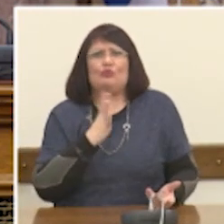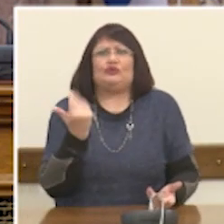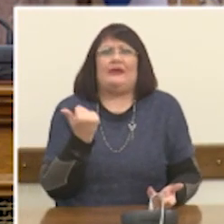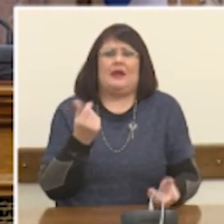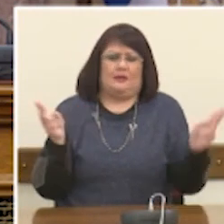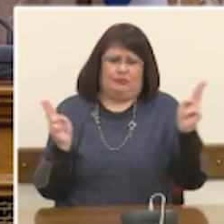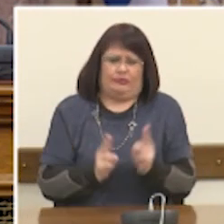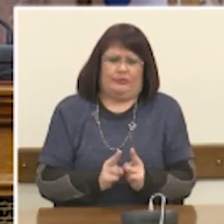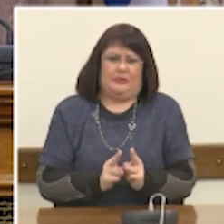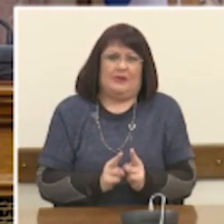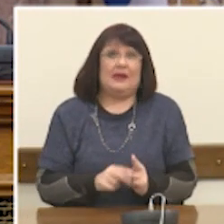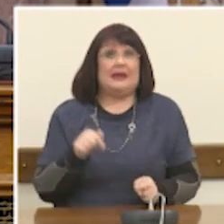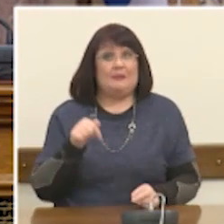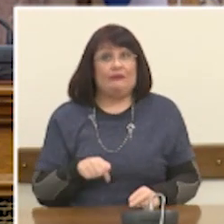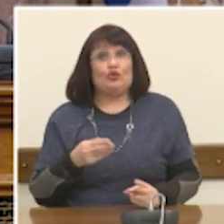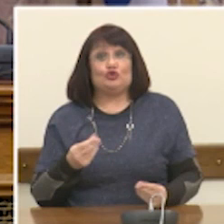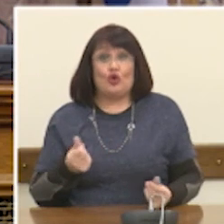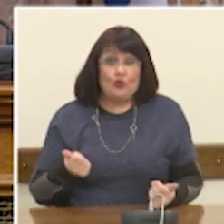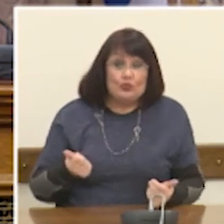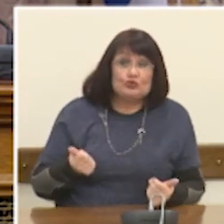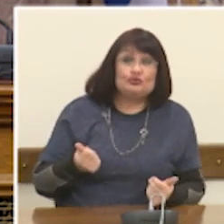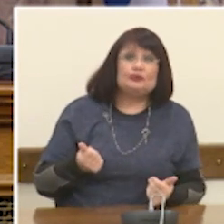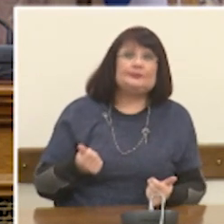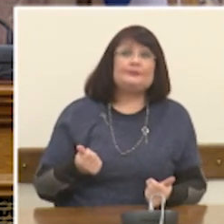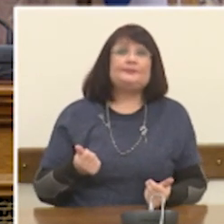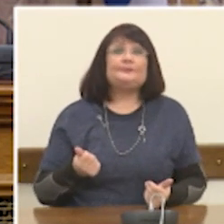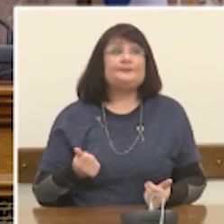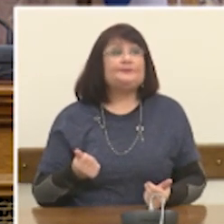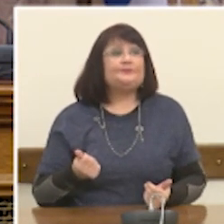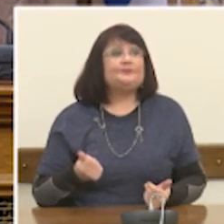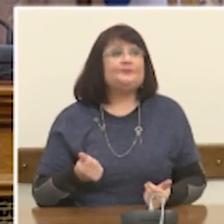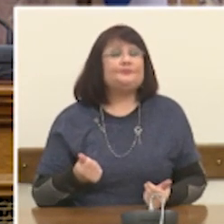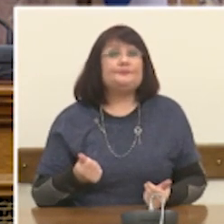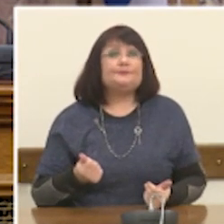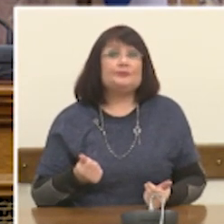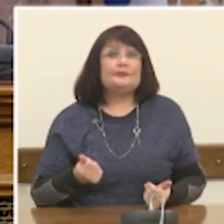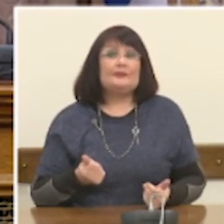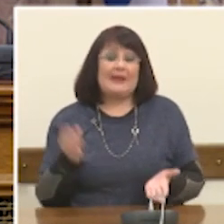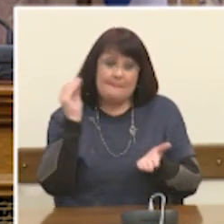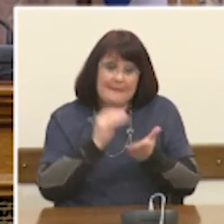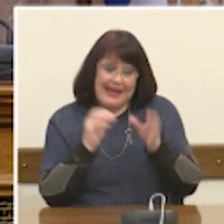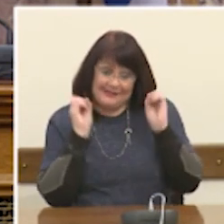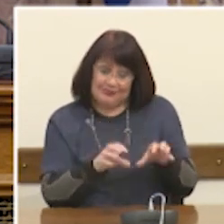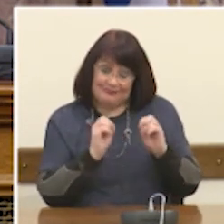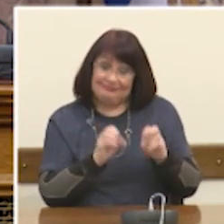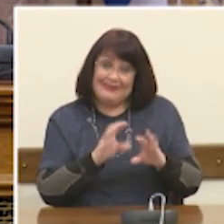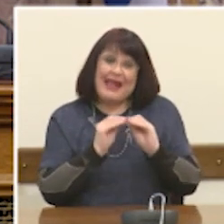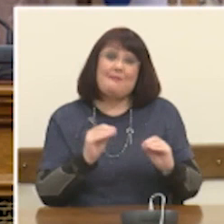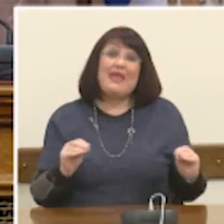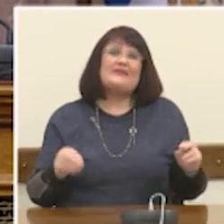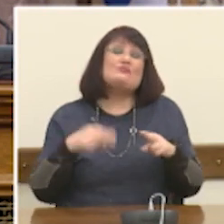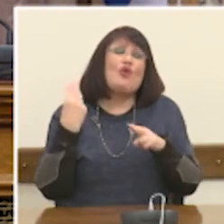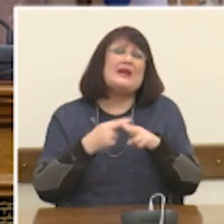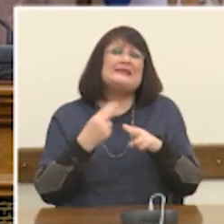η κατάρτιση και η πανεκπαίδευση αποτελούν τον πυρήνα της